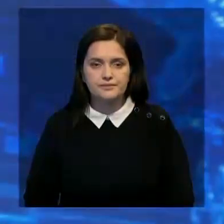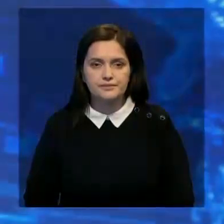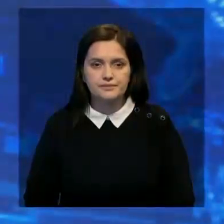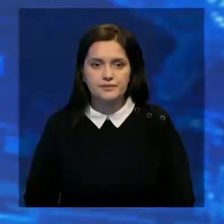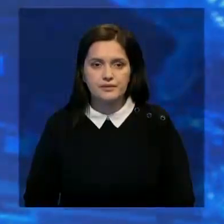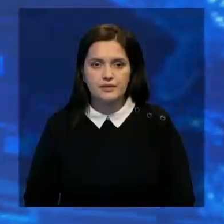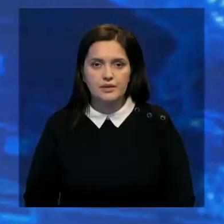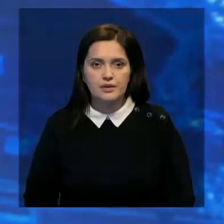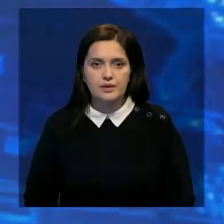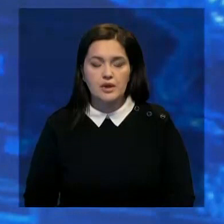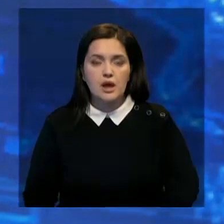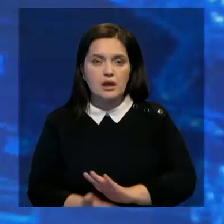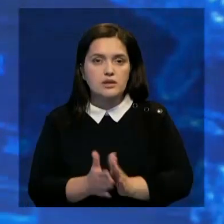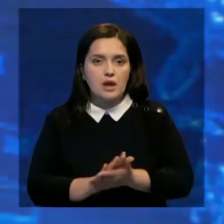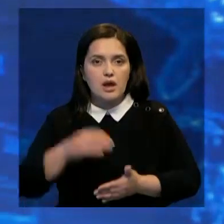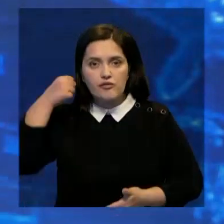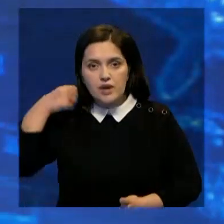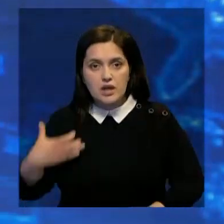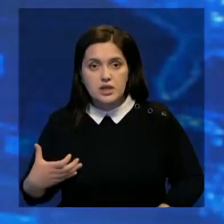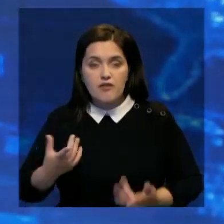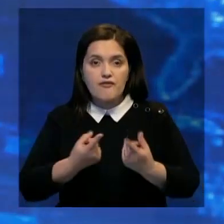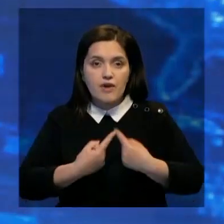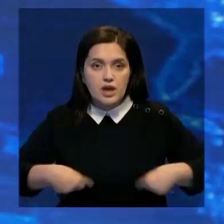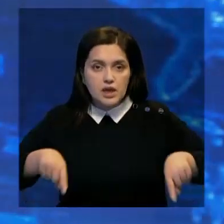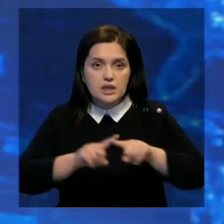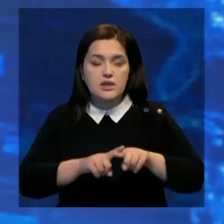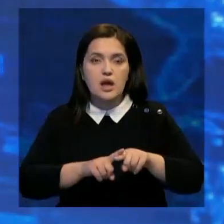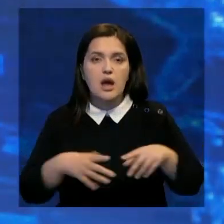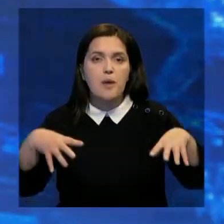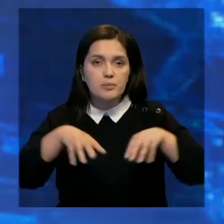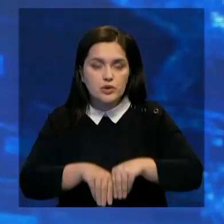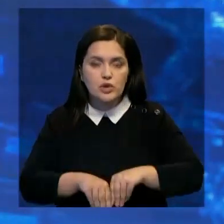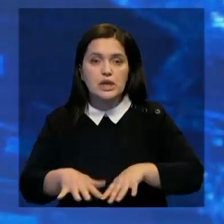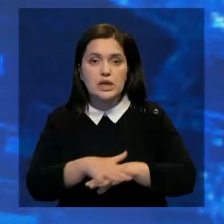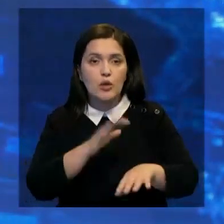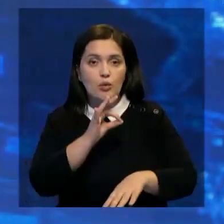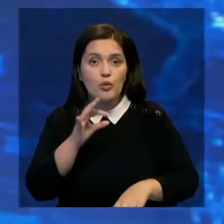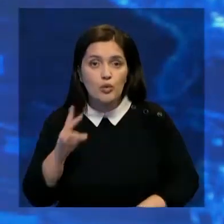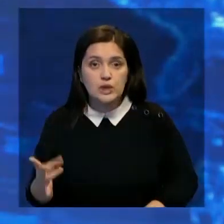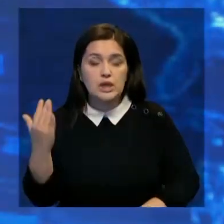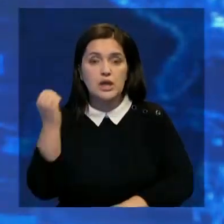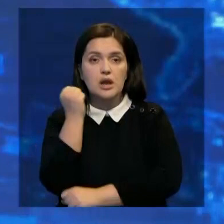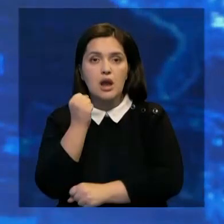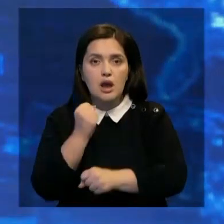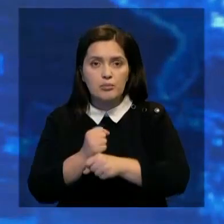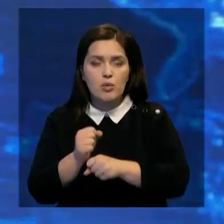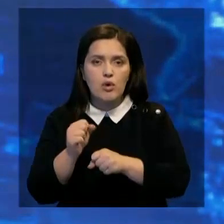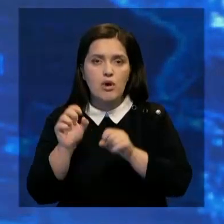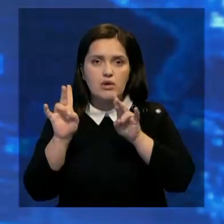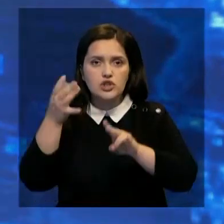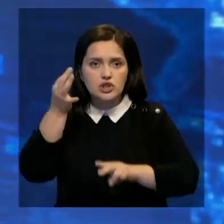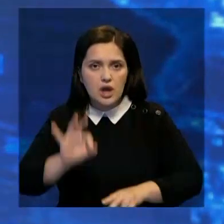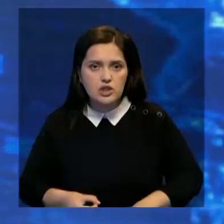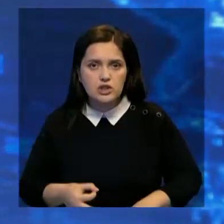И сейчас расскажем о ситуации в Афганистане. В Организации Объединенных Наций заявили, что их сотрудники, которые находятся там, все